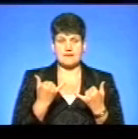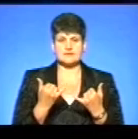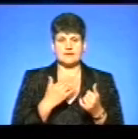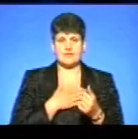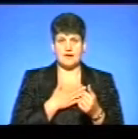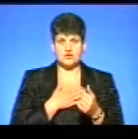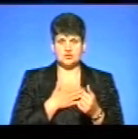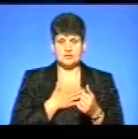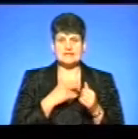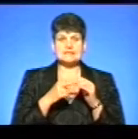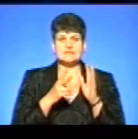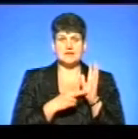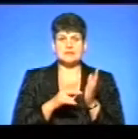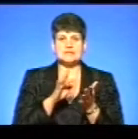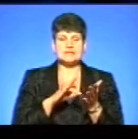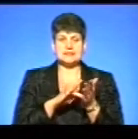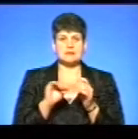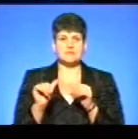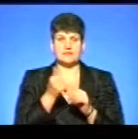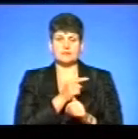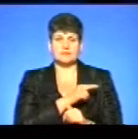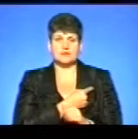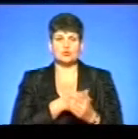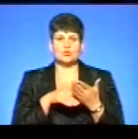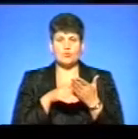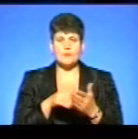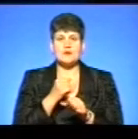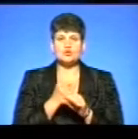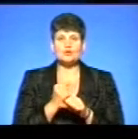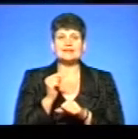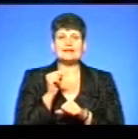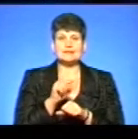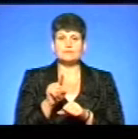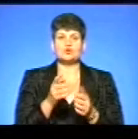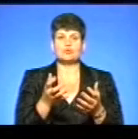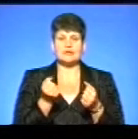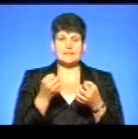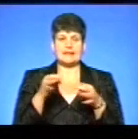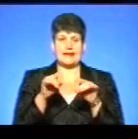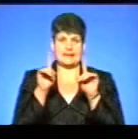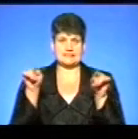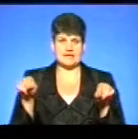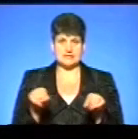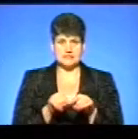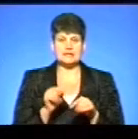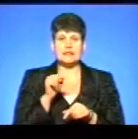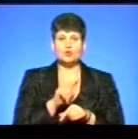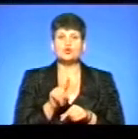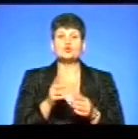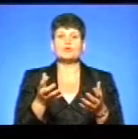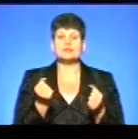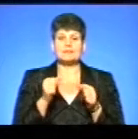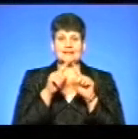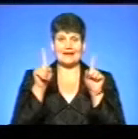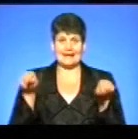17 центрів прийняної медико-санітарної допомоги працюють над тим, щоб отримати ліцензію. Для того, щоб отримати ліцензію,